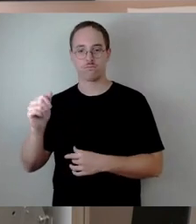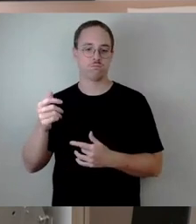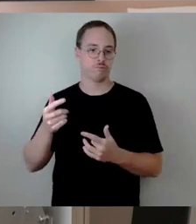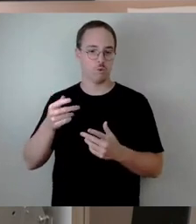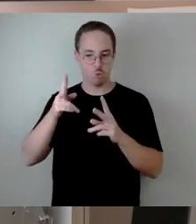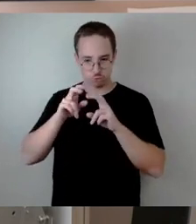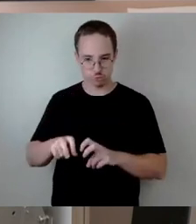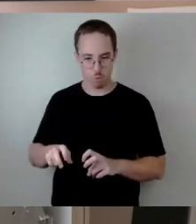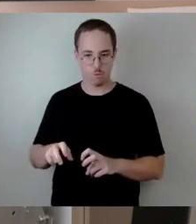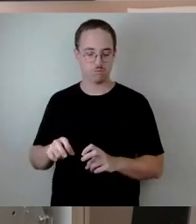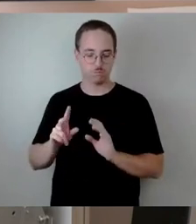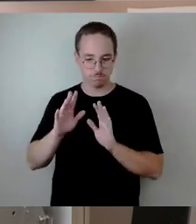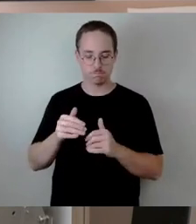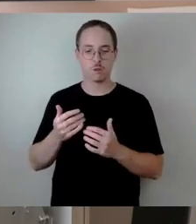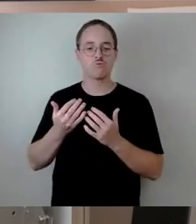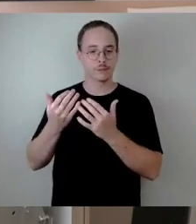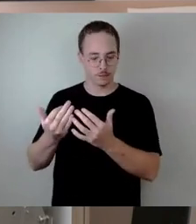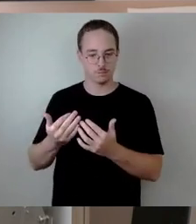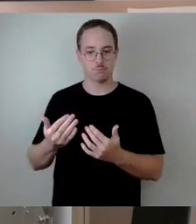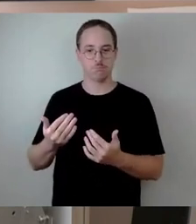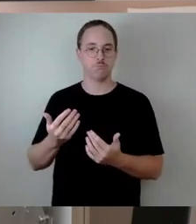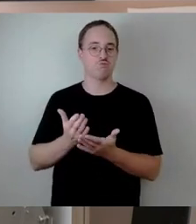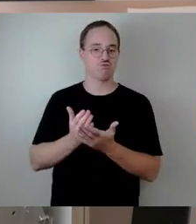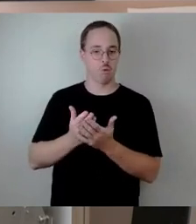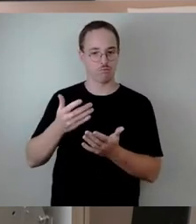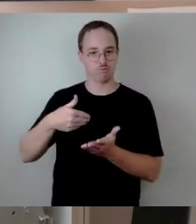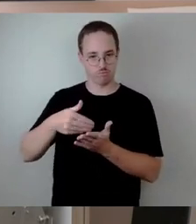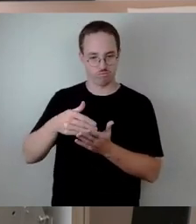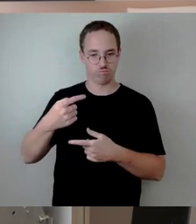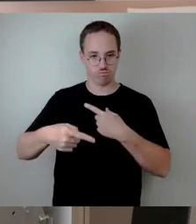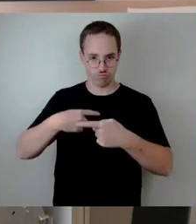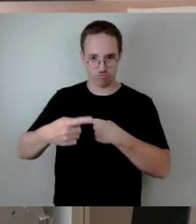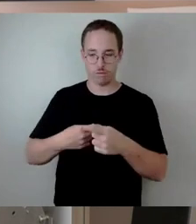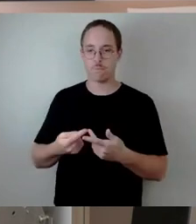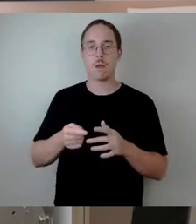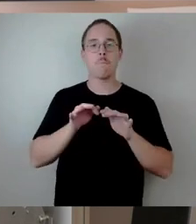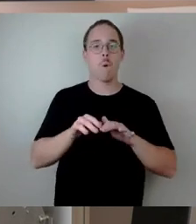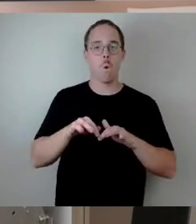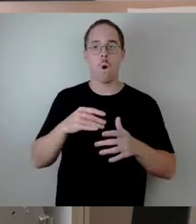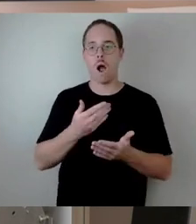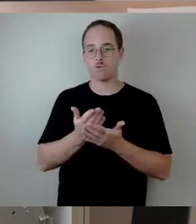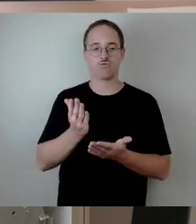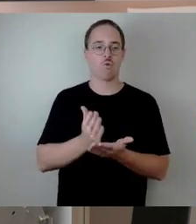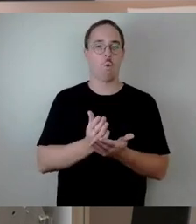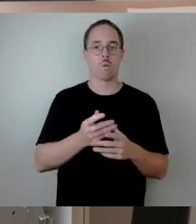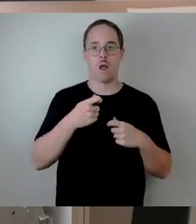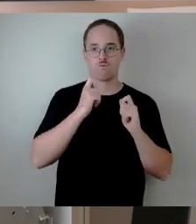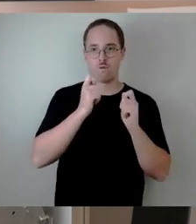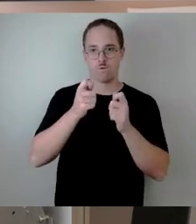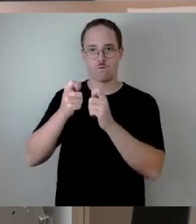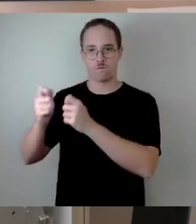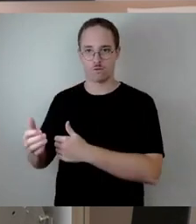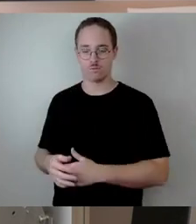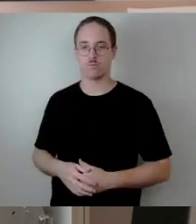weiter beobachten. Die Büros sind alle beauftragt. Das, was wir festgestellt haben, wir haben eine